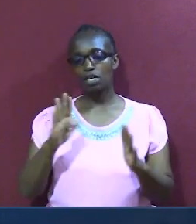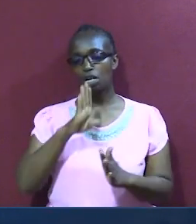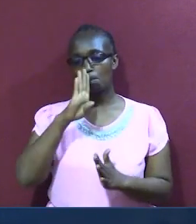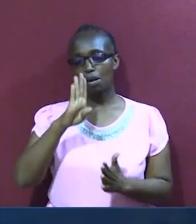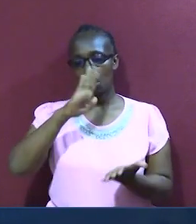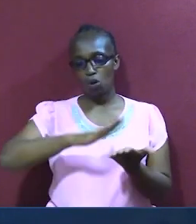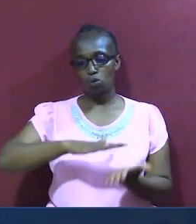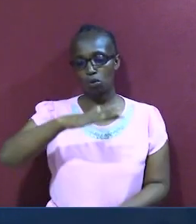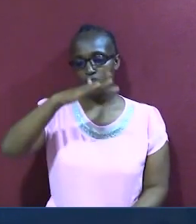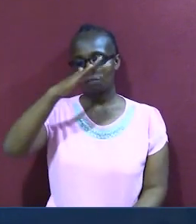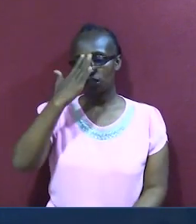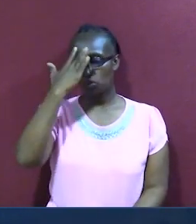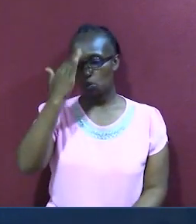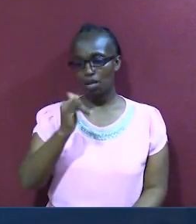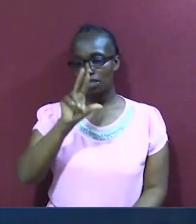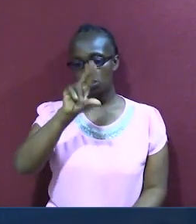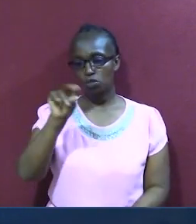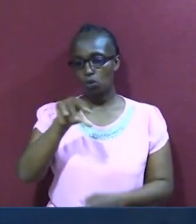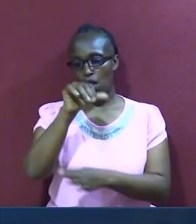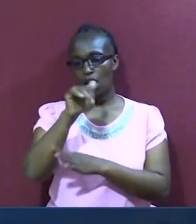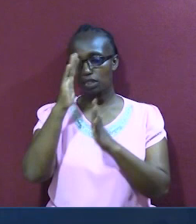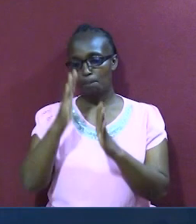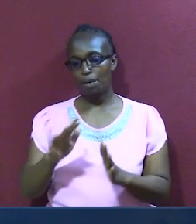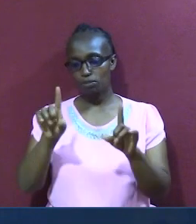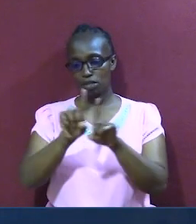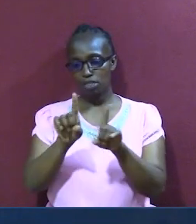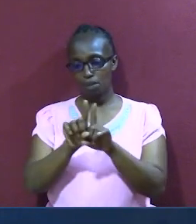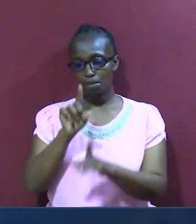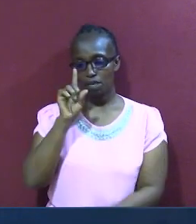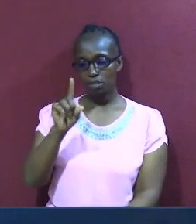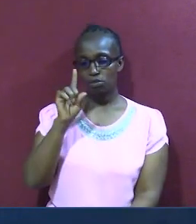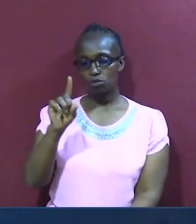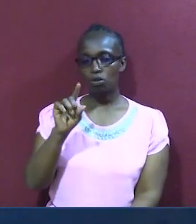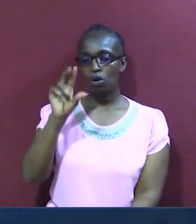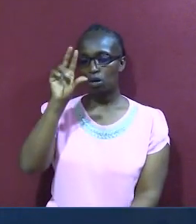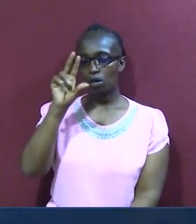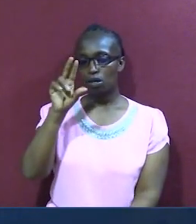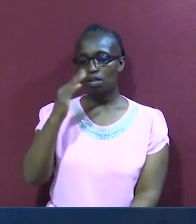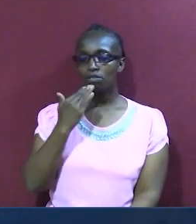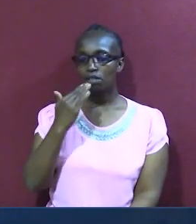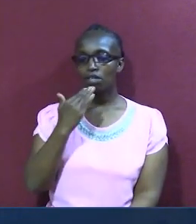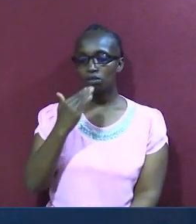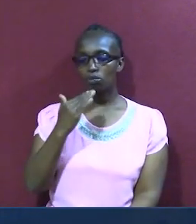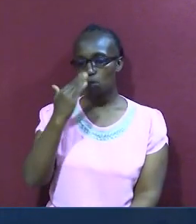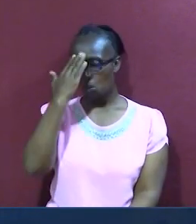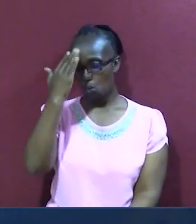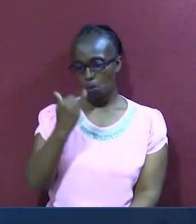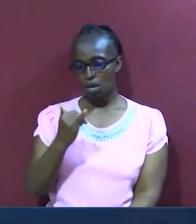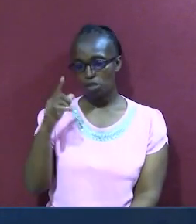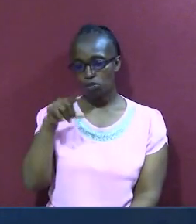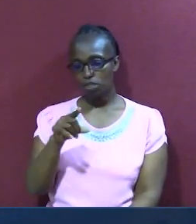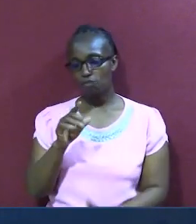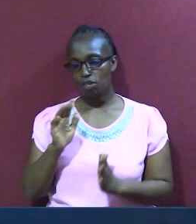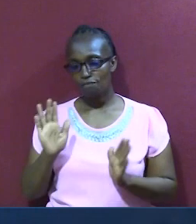wewe akuna alie kama wewe. Asande kwa wakati uambayo, mungu wetu umetutia ngufu, na umetuezesha